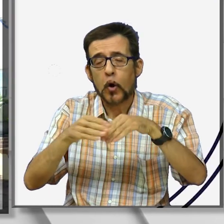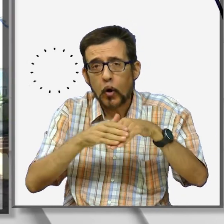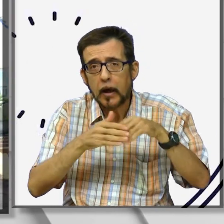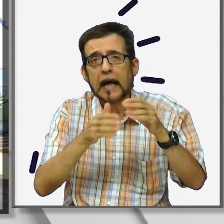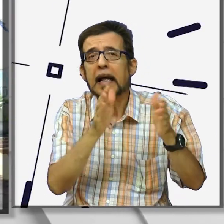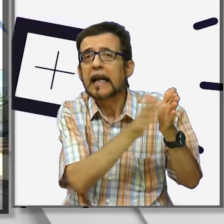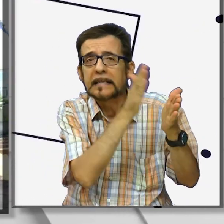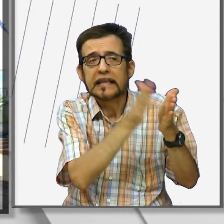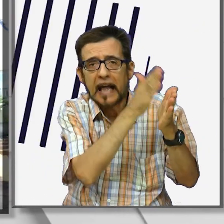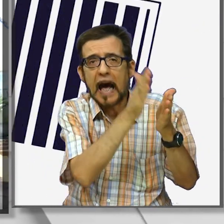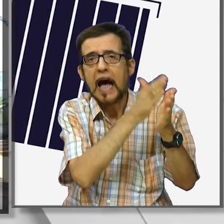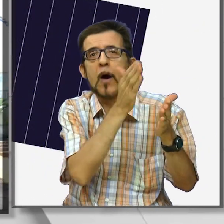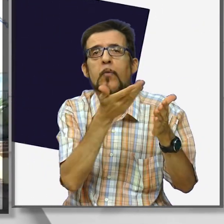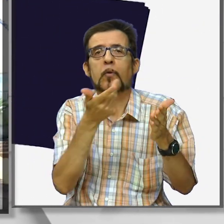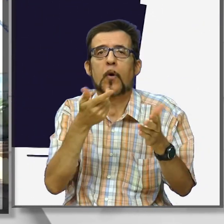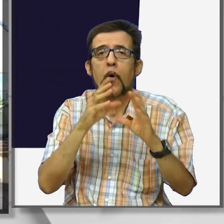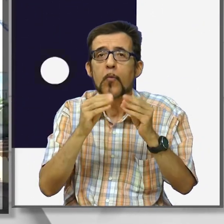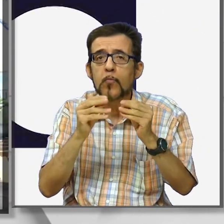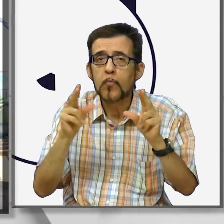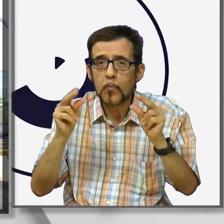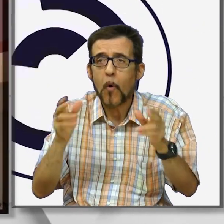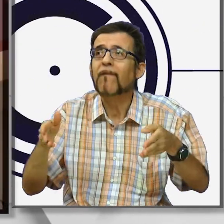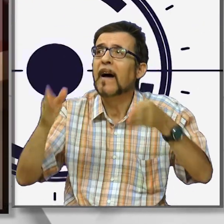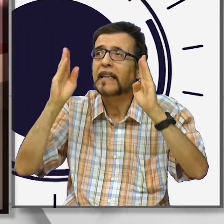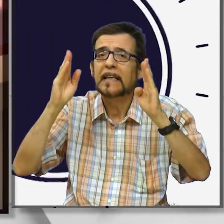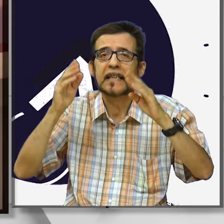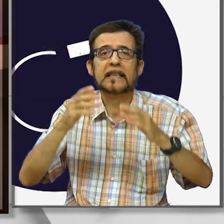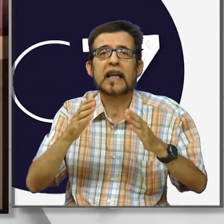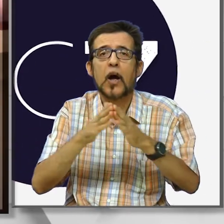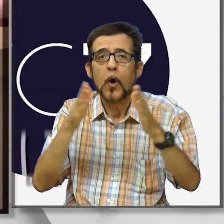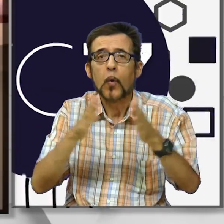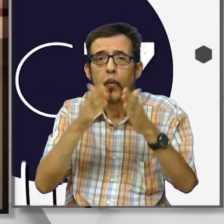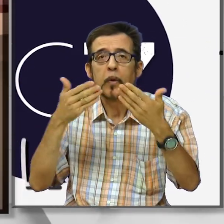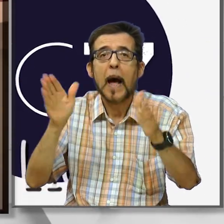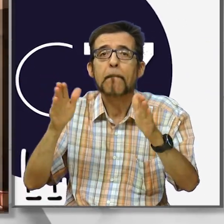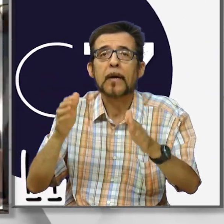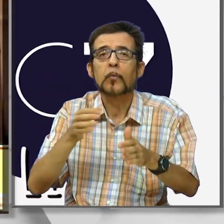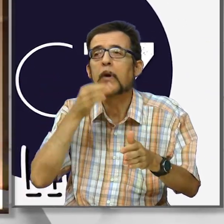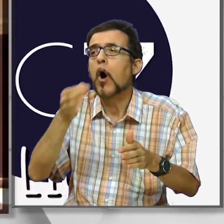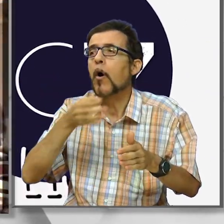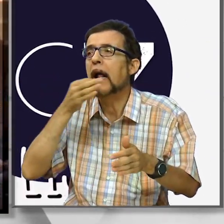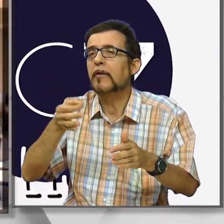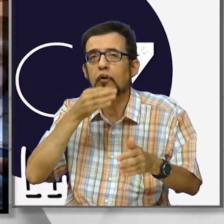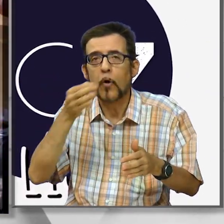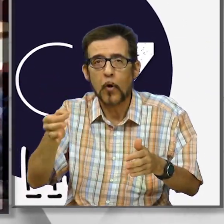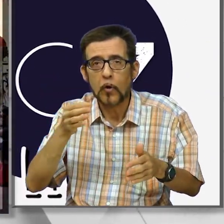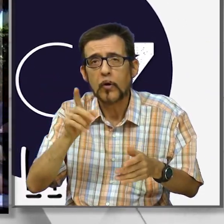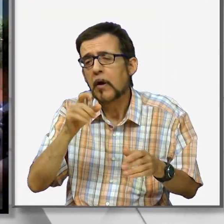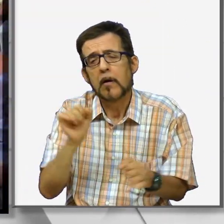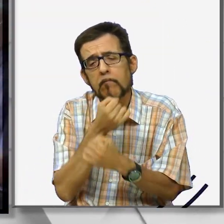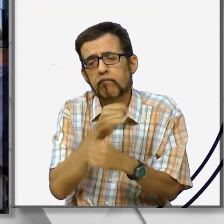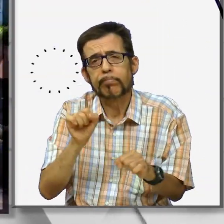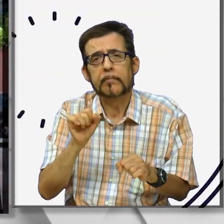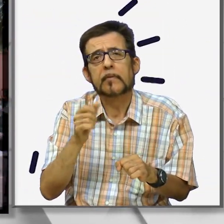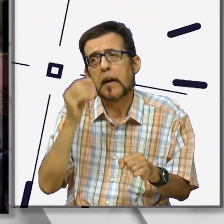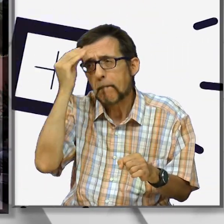il restauro, la nuova edilizia di culto, il lavoro con i giovani, l'apertura degli oratori. Non possiamo poi non pensare a